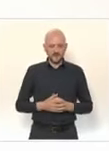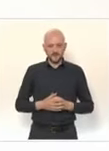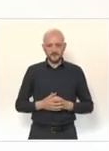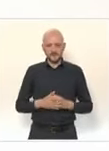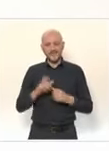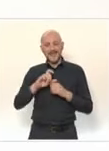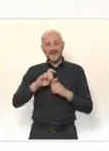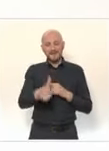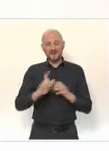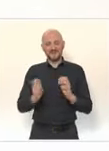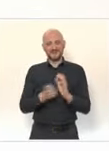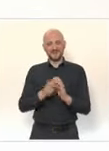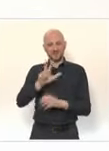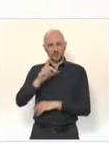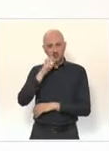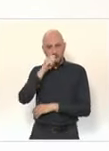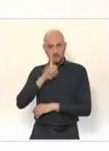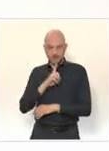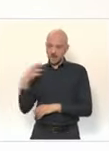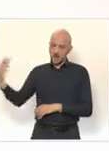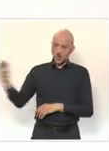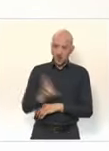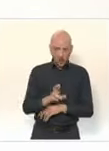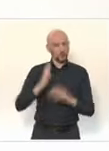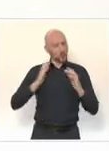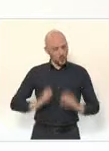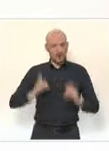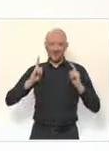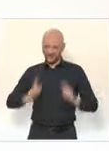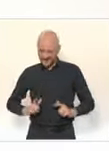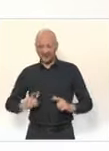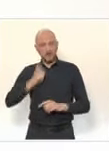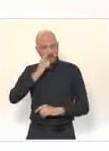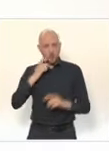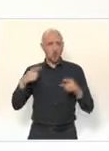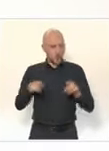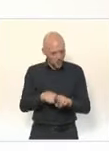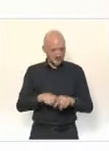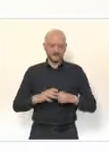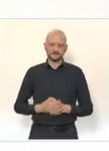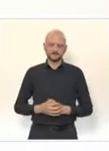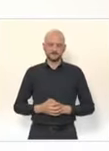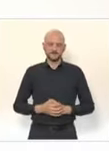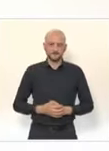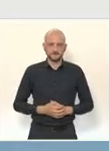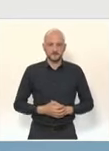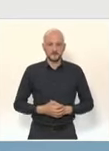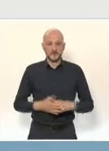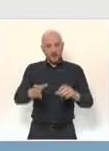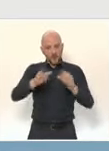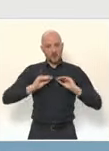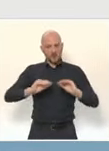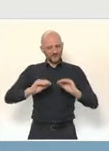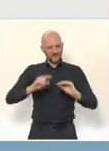du 3 mai. C'est le retour en classe pour les collégiens et pour les lycéens. L'enseignement sera hybride en lycée.